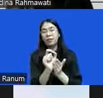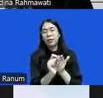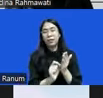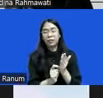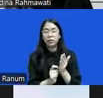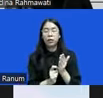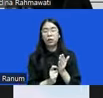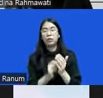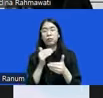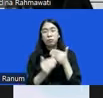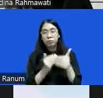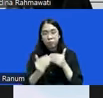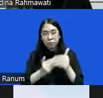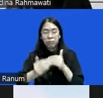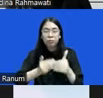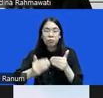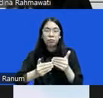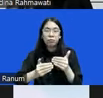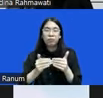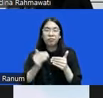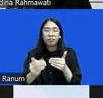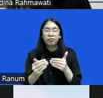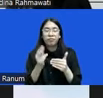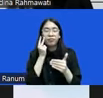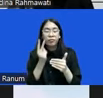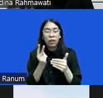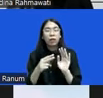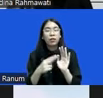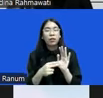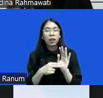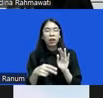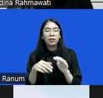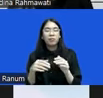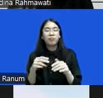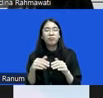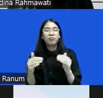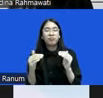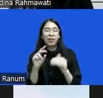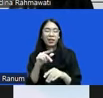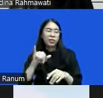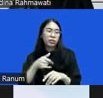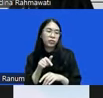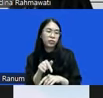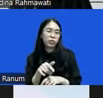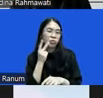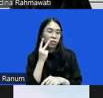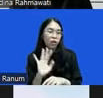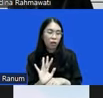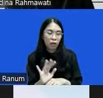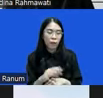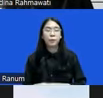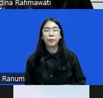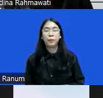pelaksanaannya yang kemudian tidak memperhatikan nilai-nilai restoratif justice itu sendiri nah sayangnya